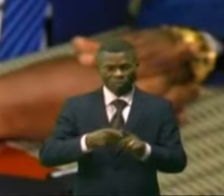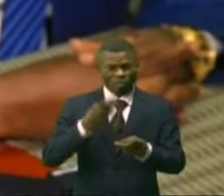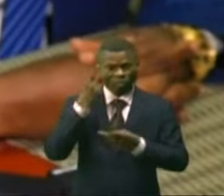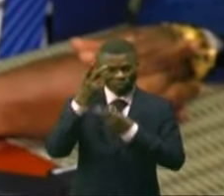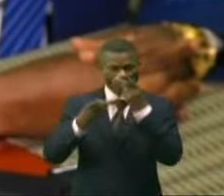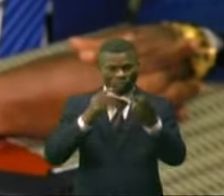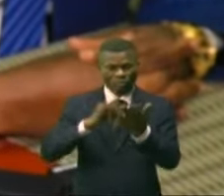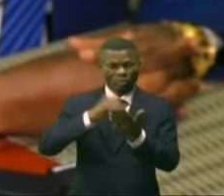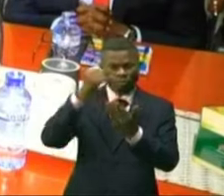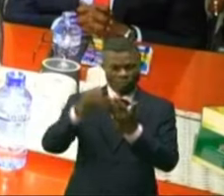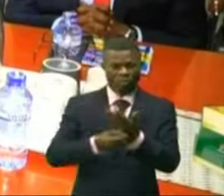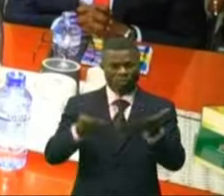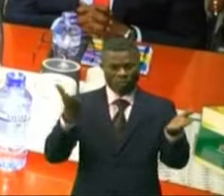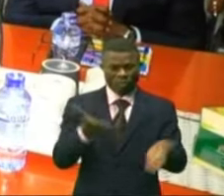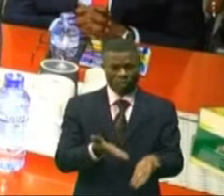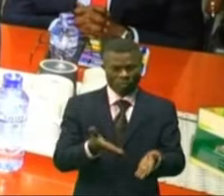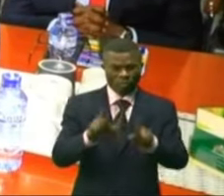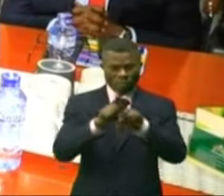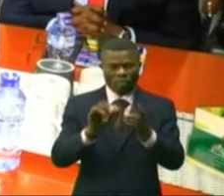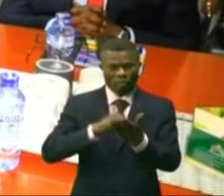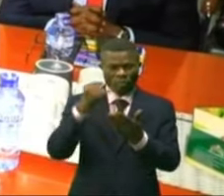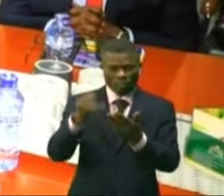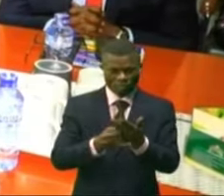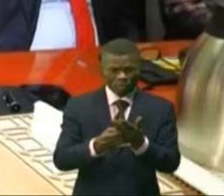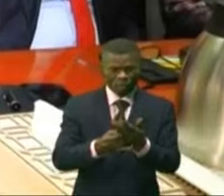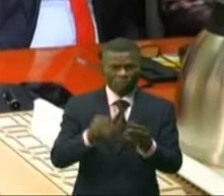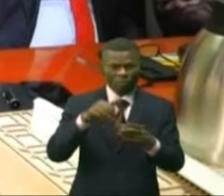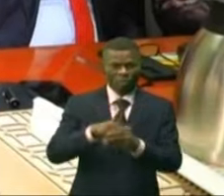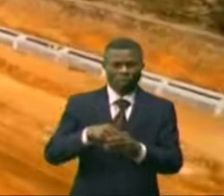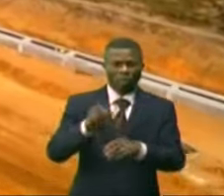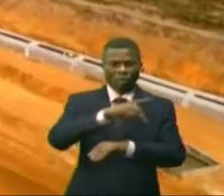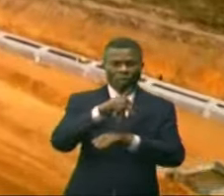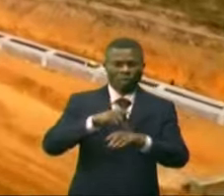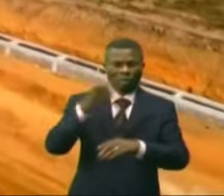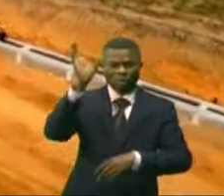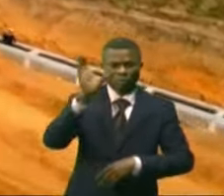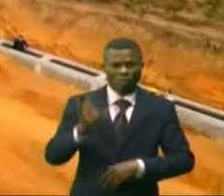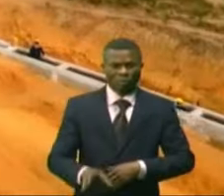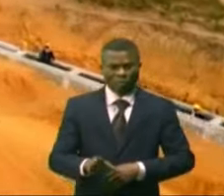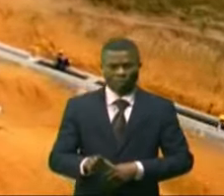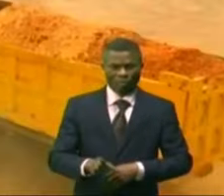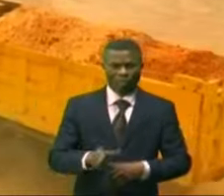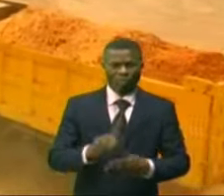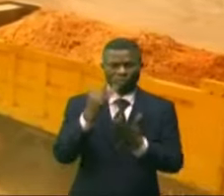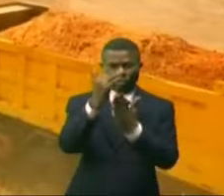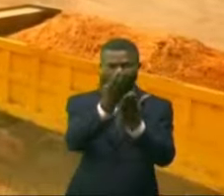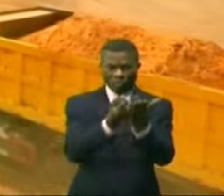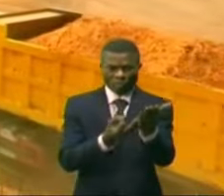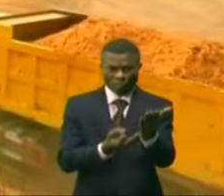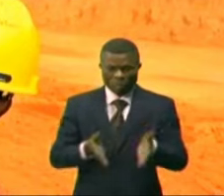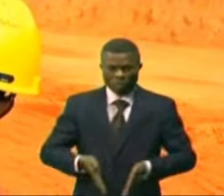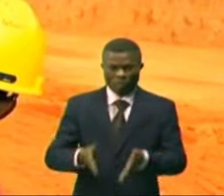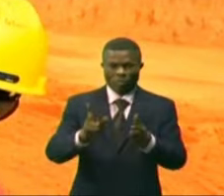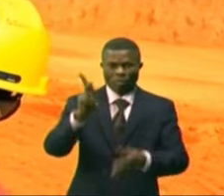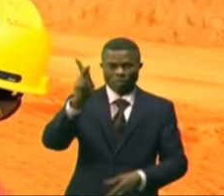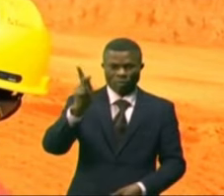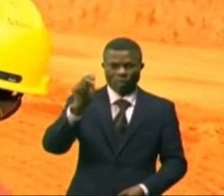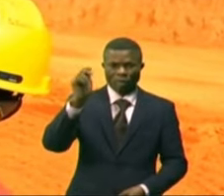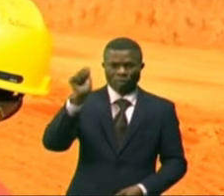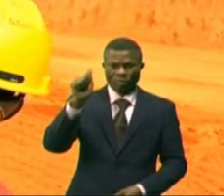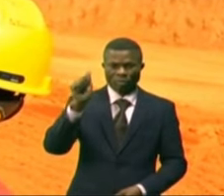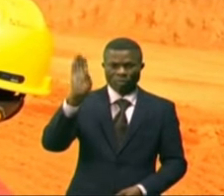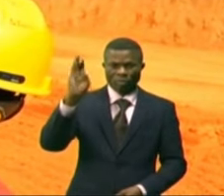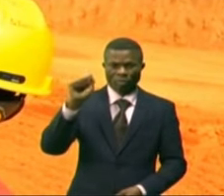tour des projets existants et ceux programmés dans la province du Congo central. Sur cette liste, la route Kambamba-Zangungu